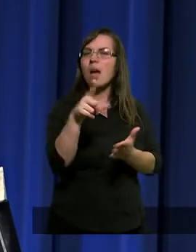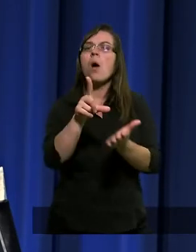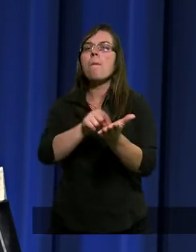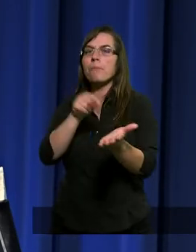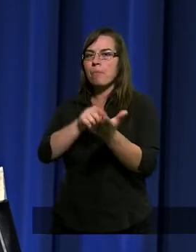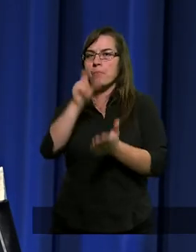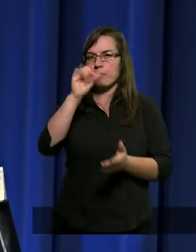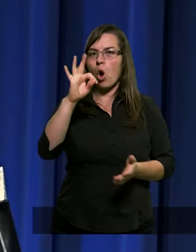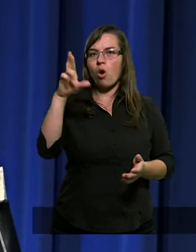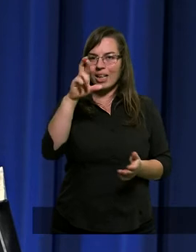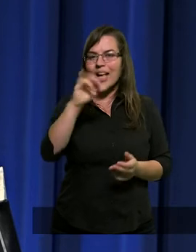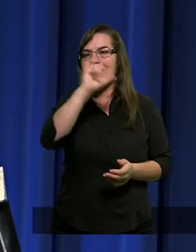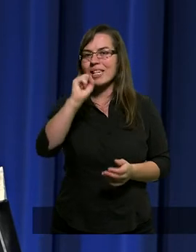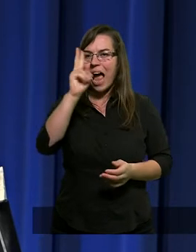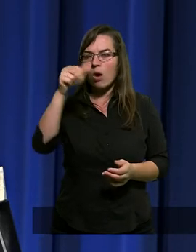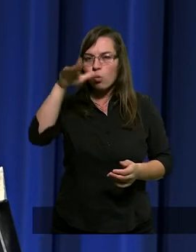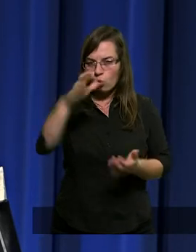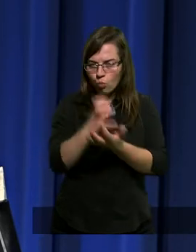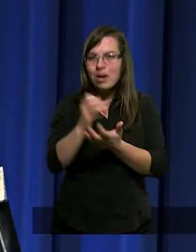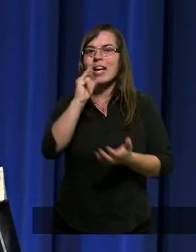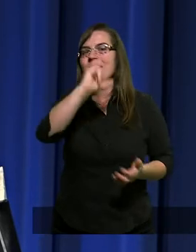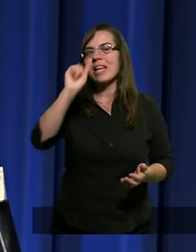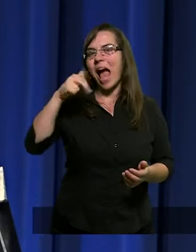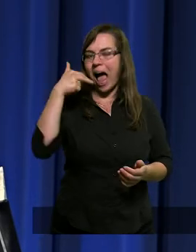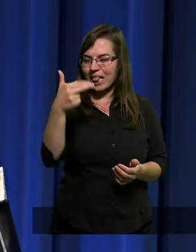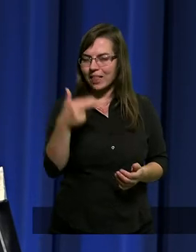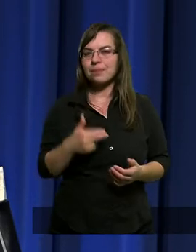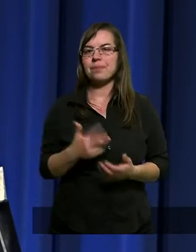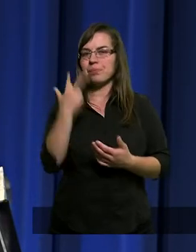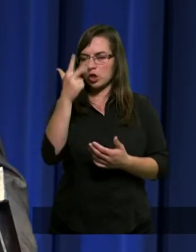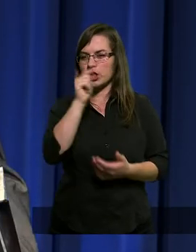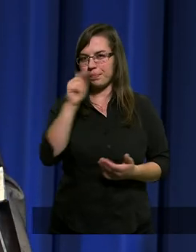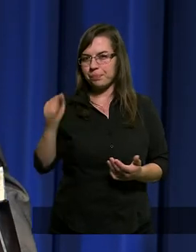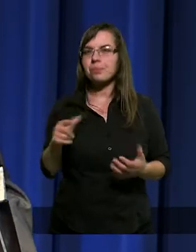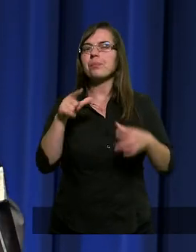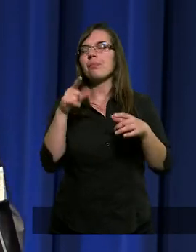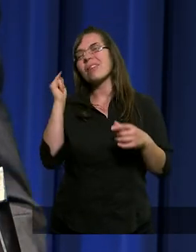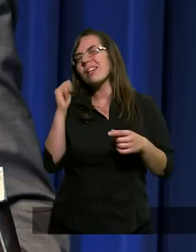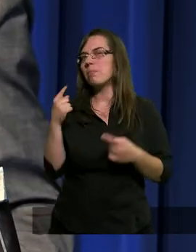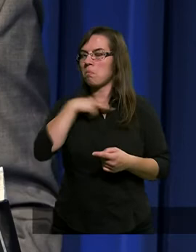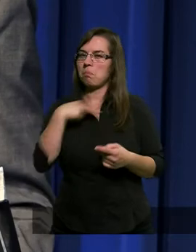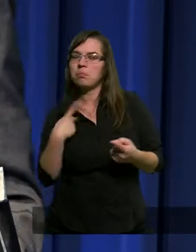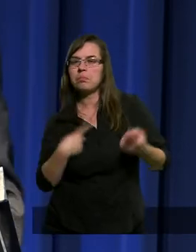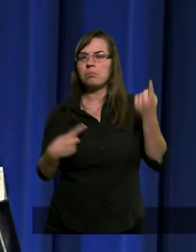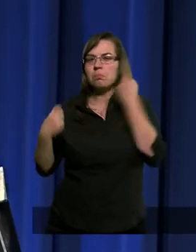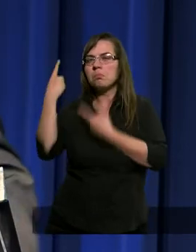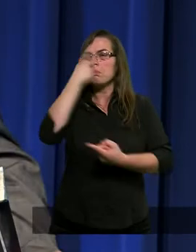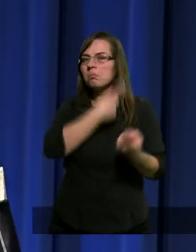Piotra, Jakuba i Jana. Tak nieraz zastanawialiśmy się,